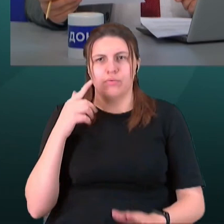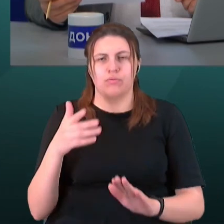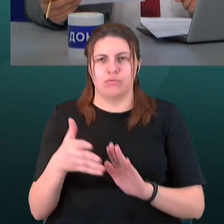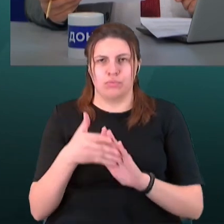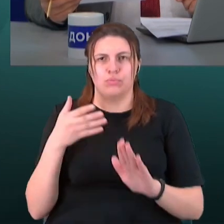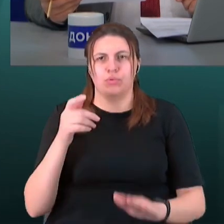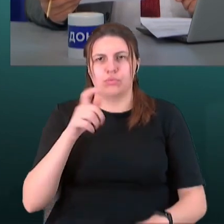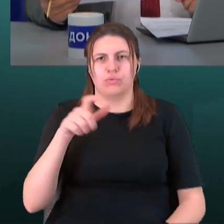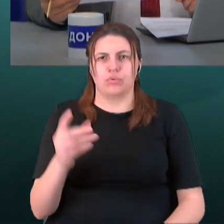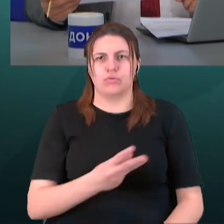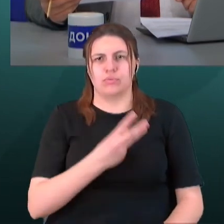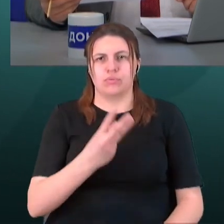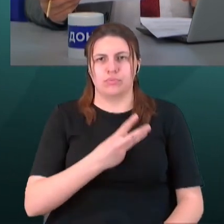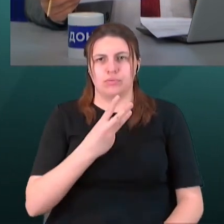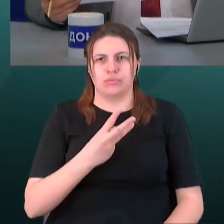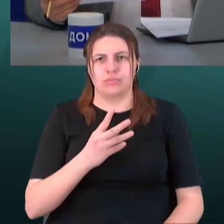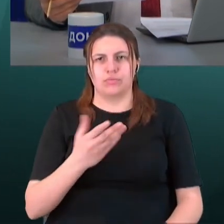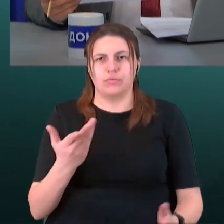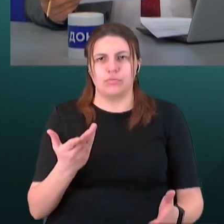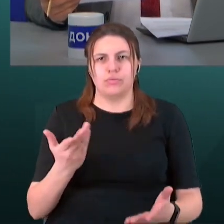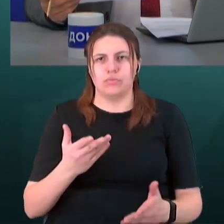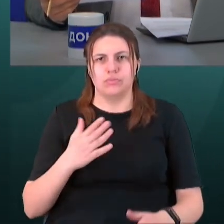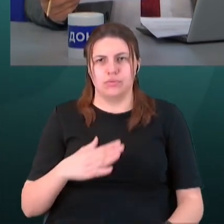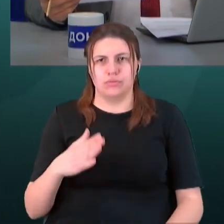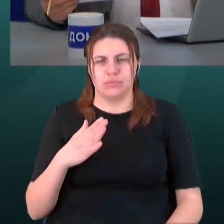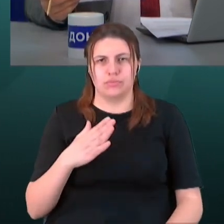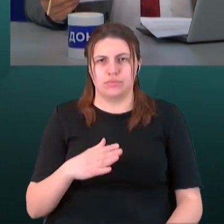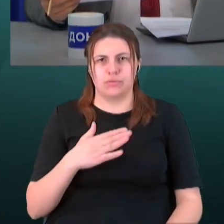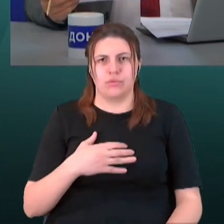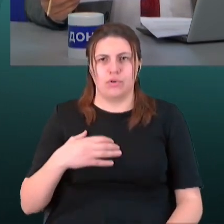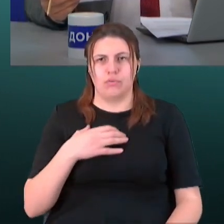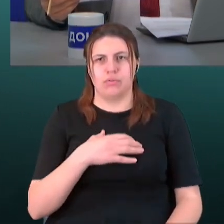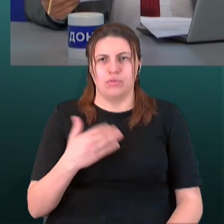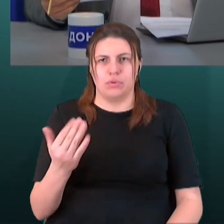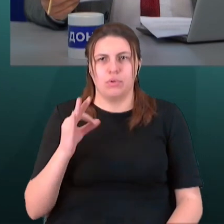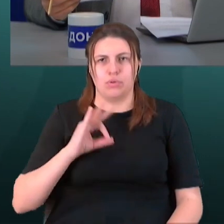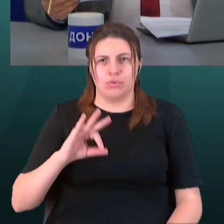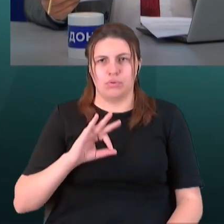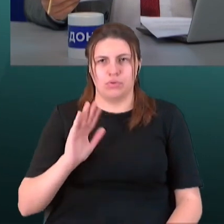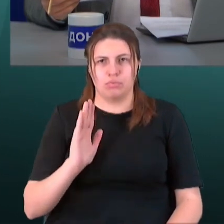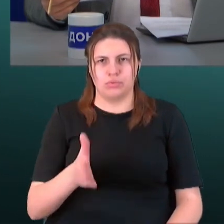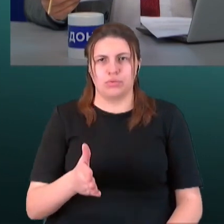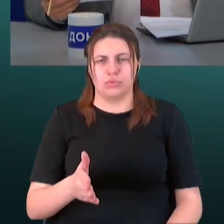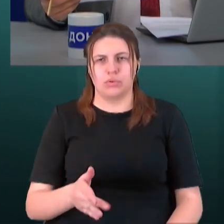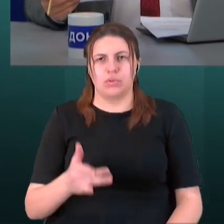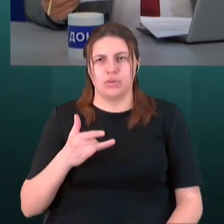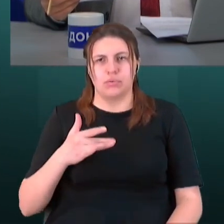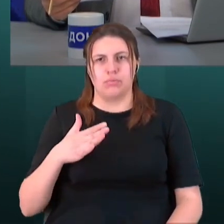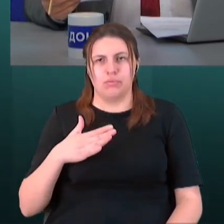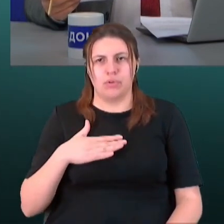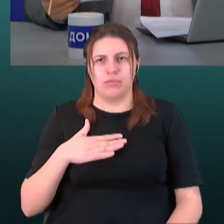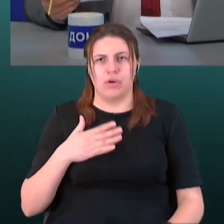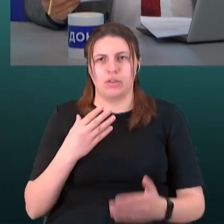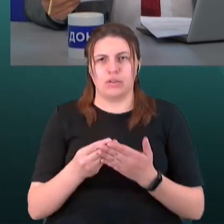пояснити треба, для чого це важливо, цієї ж дороги будуть, в тому числі, і вони користуватися. Вони, мови, там, чи в приватних своїх інтересах, там, по